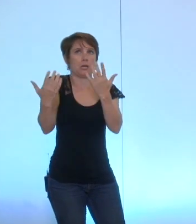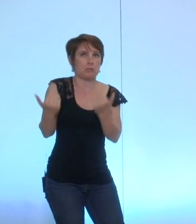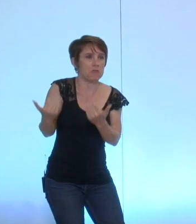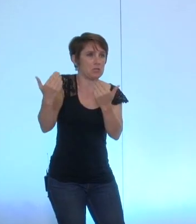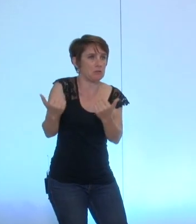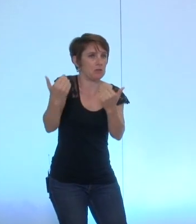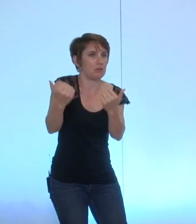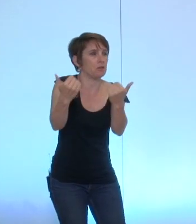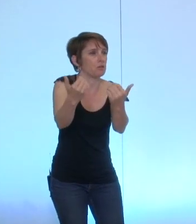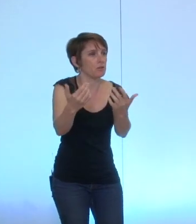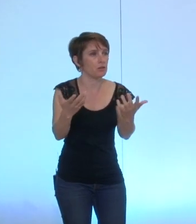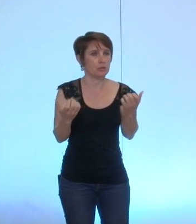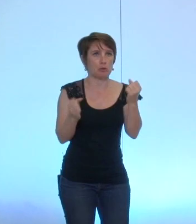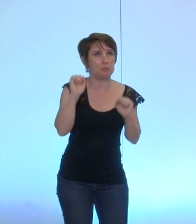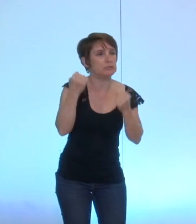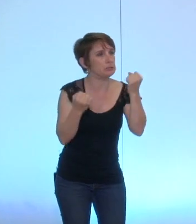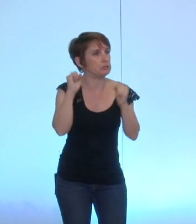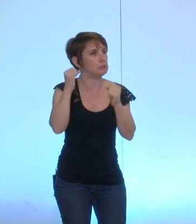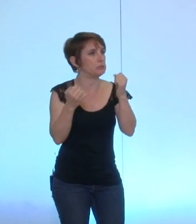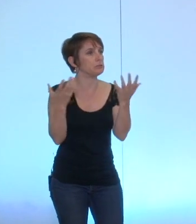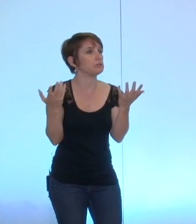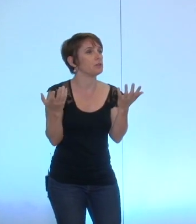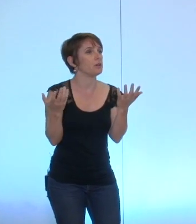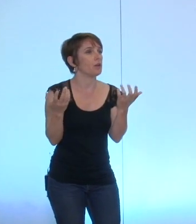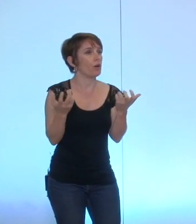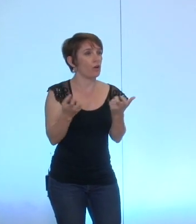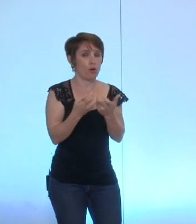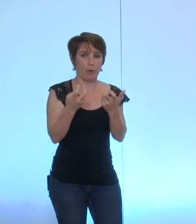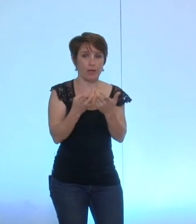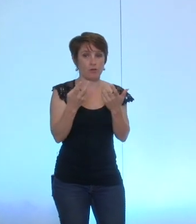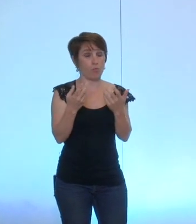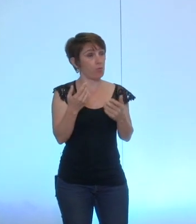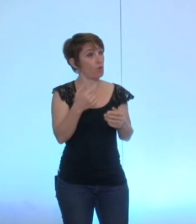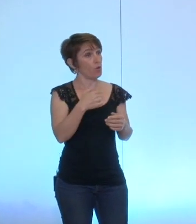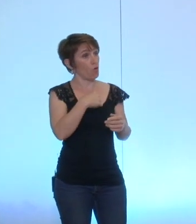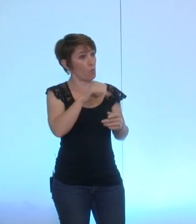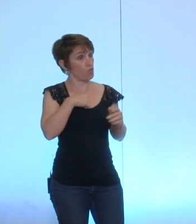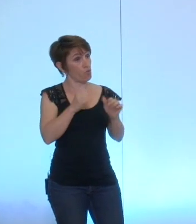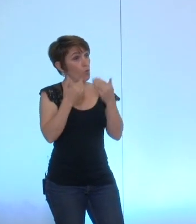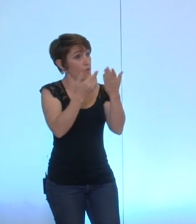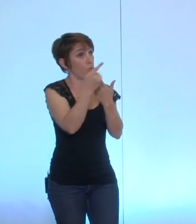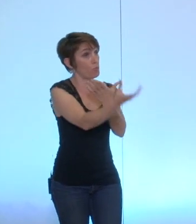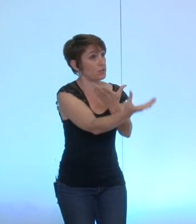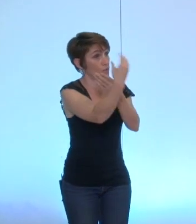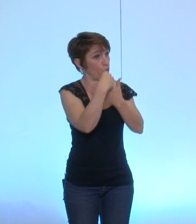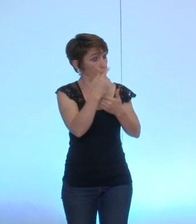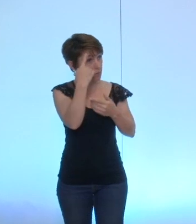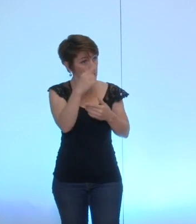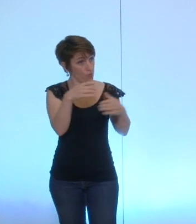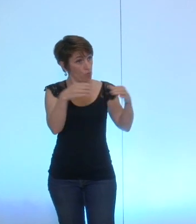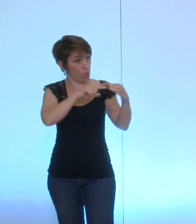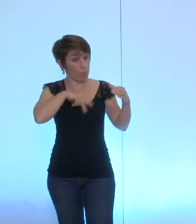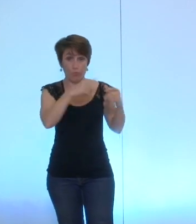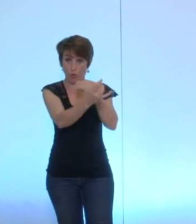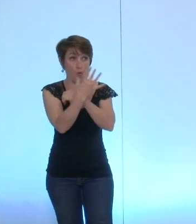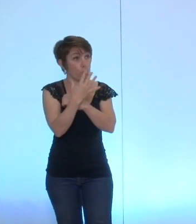aussi quand on a choisi de ne pas rejoindre l'exécutif c'est le choix qui a été fait et qu'effectivement nous avons un rythme